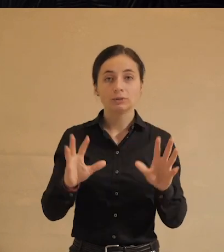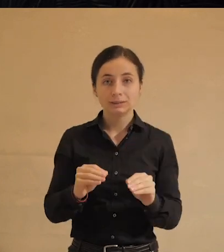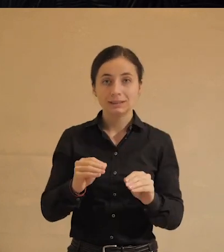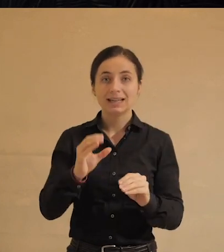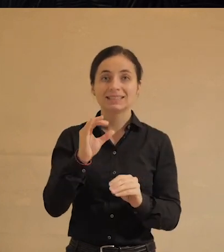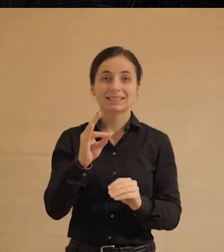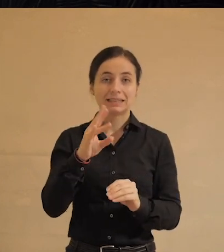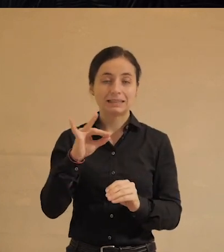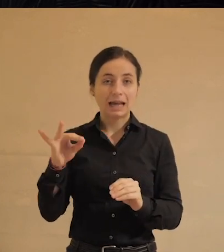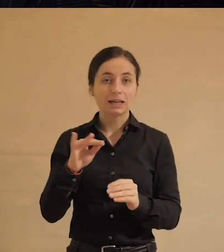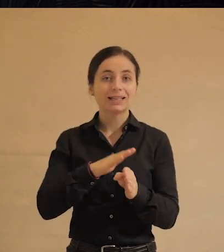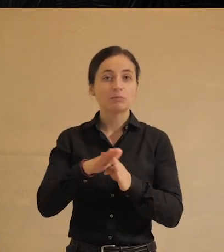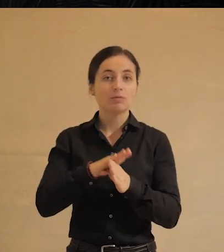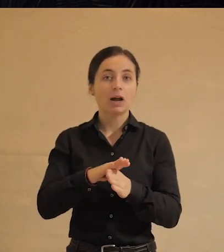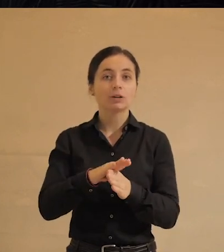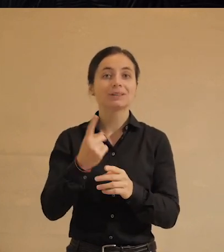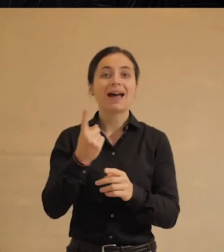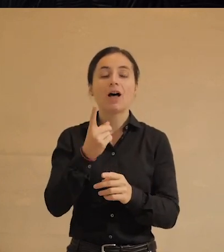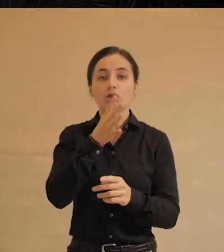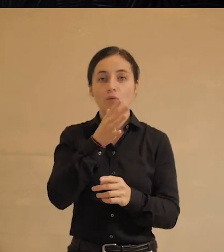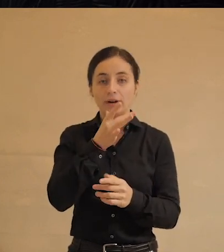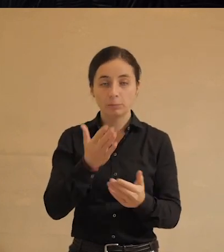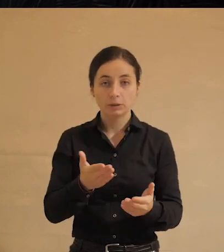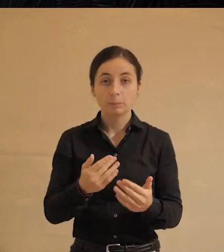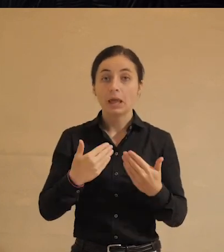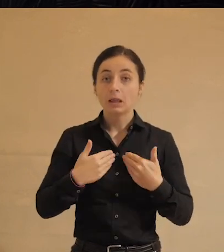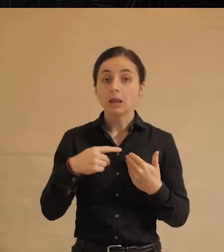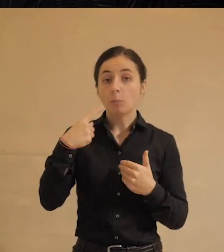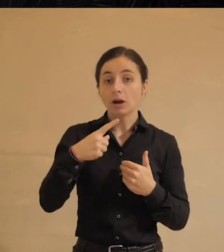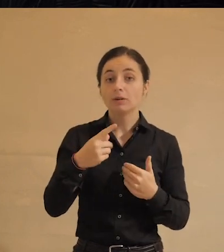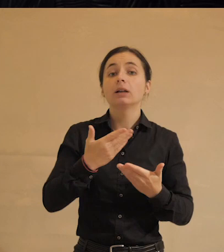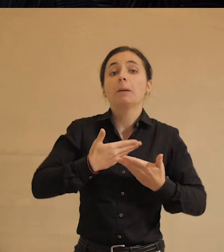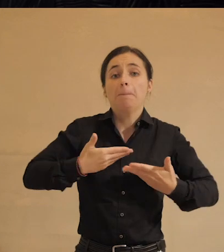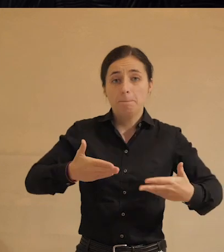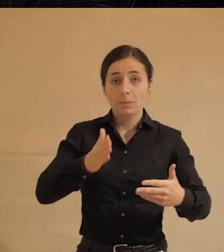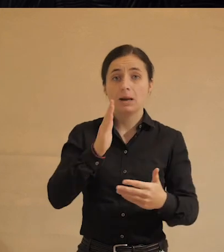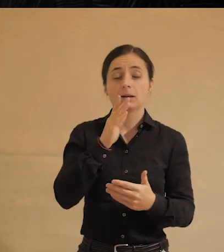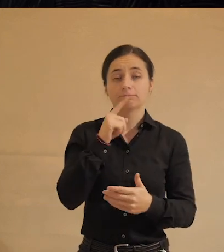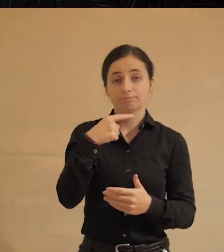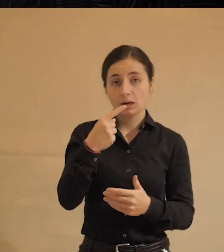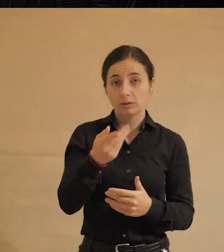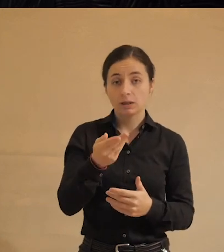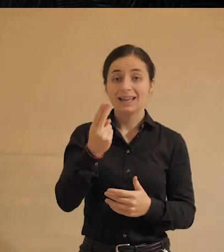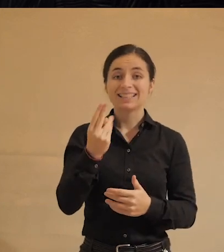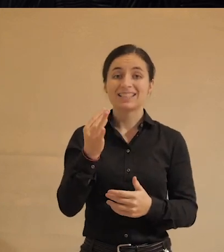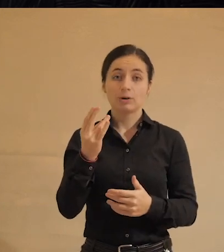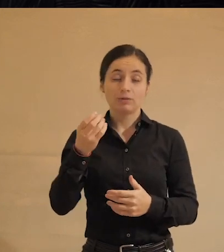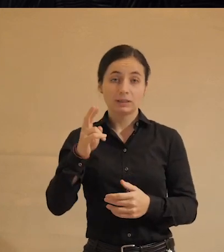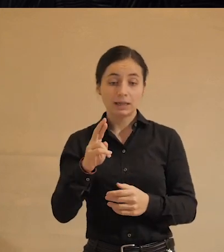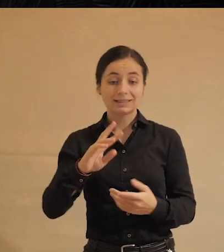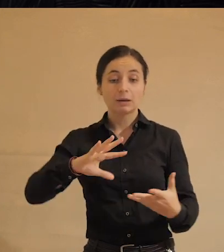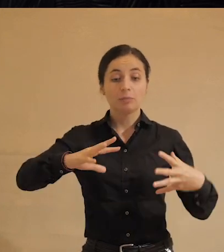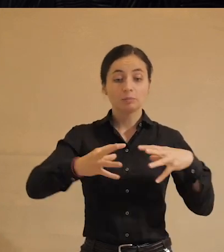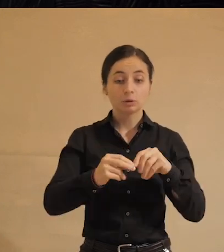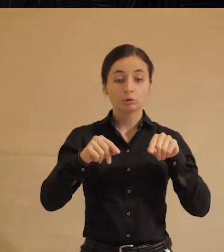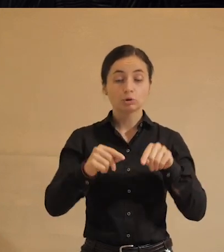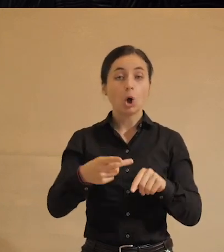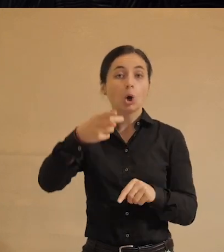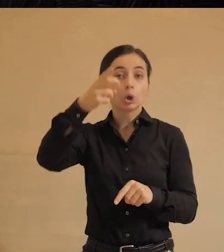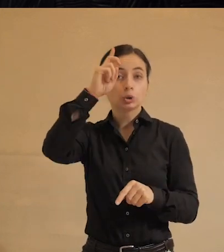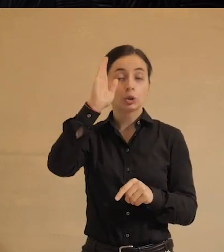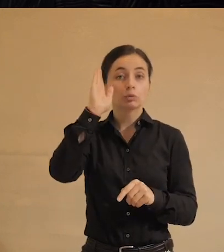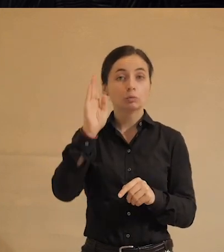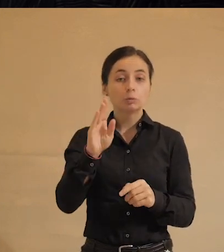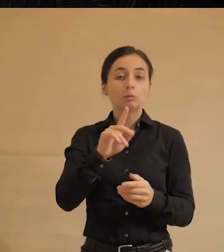сбываются одновременно. Смотрите, нам говорили и мы говорили, что цифровизация приведет к тому, что государство станет